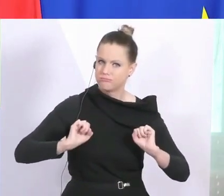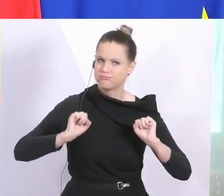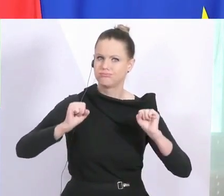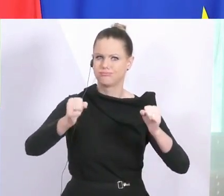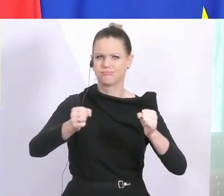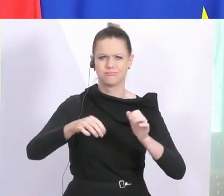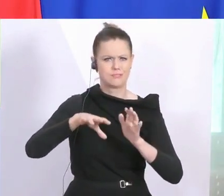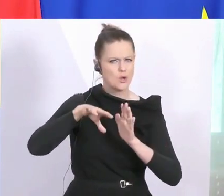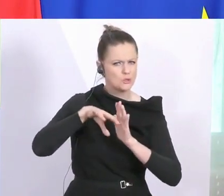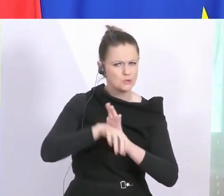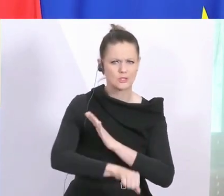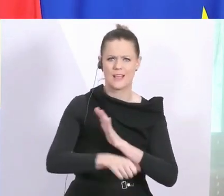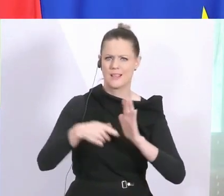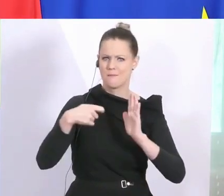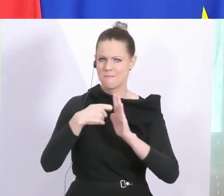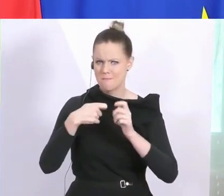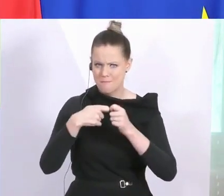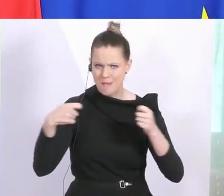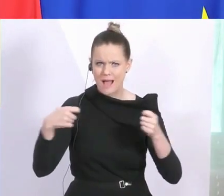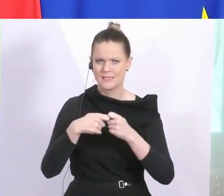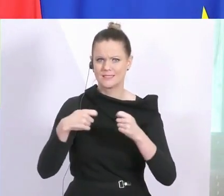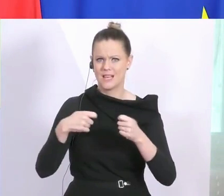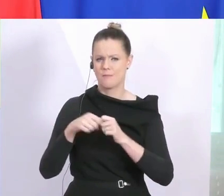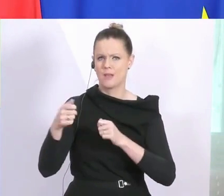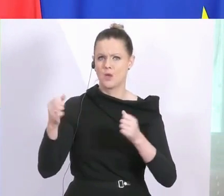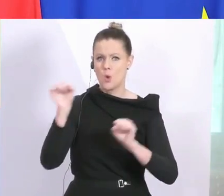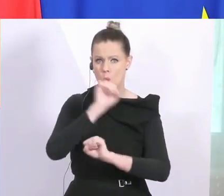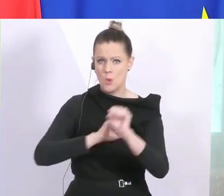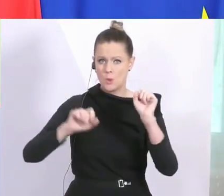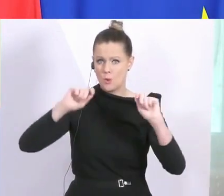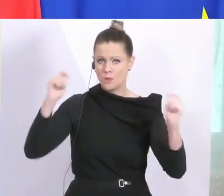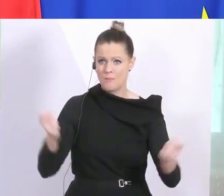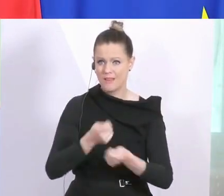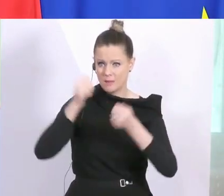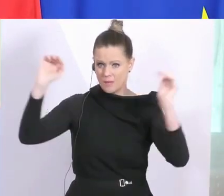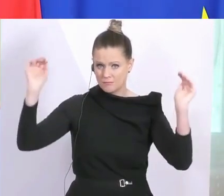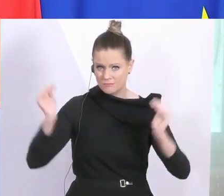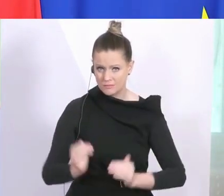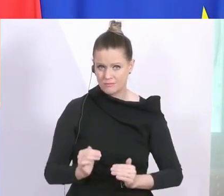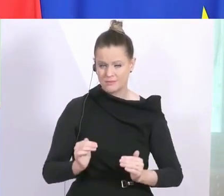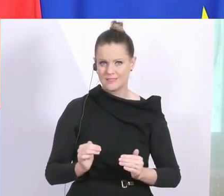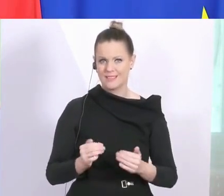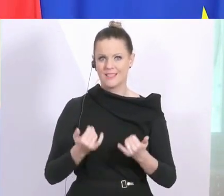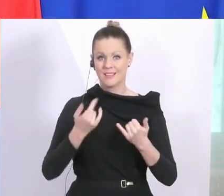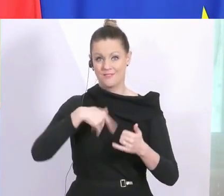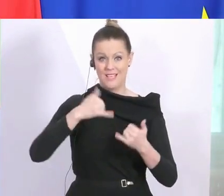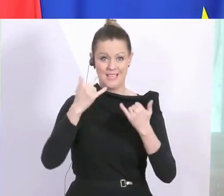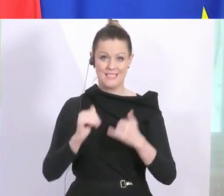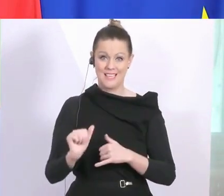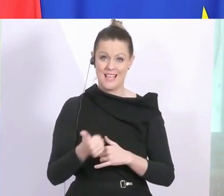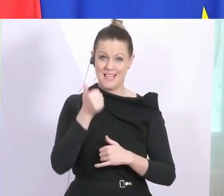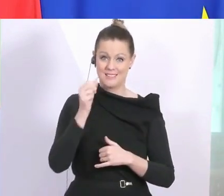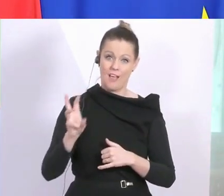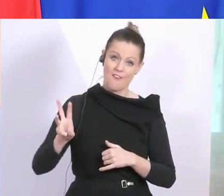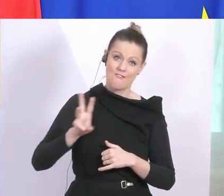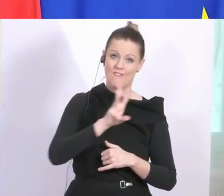mit dem Reduzieren auf einen Notbetrieb. Wir sind jetzt das erste westeuropäische Land, das auf